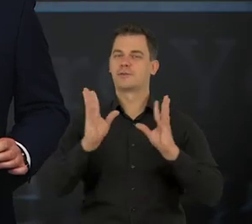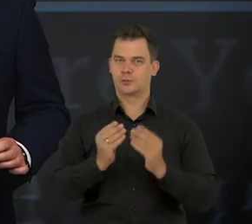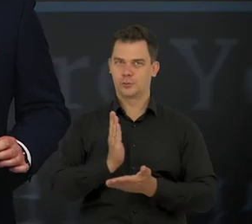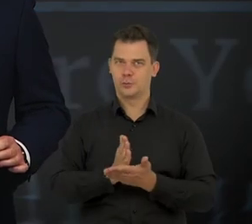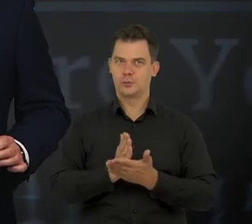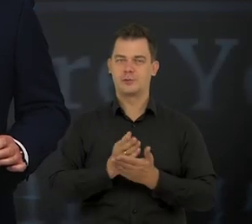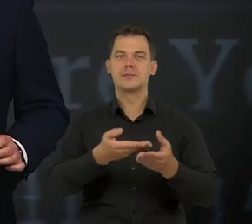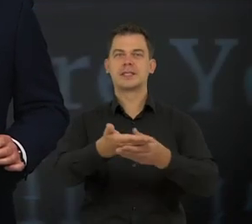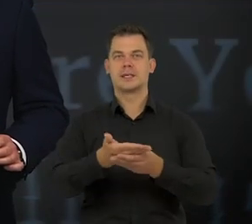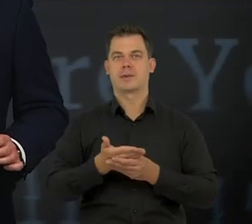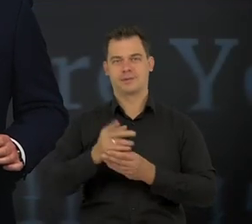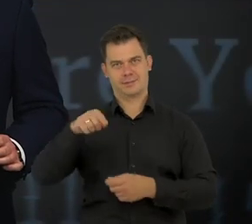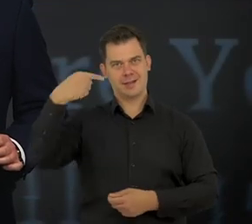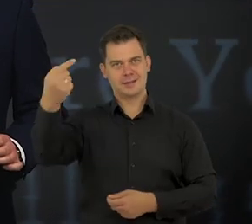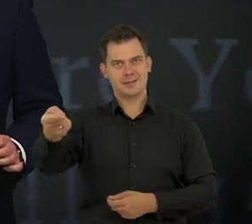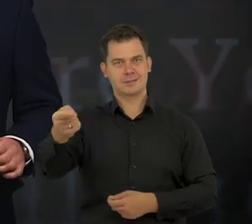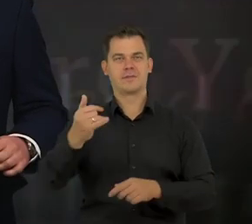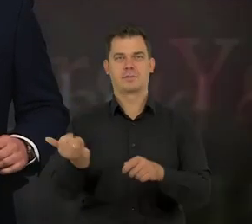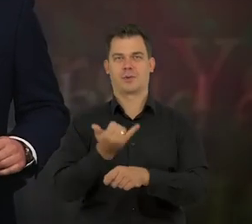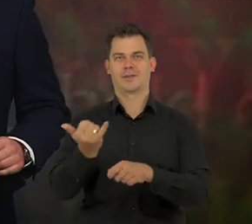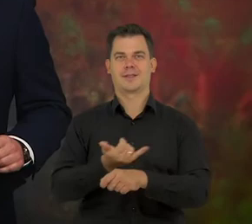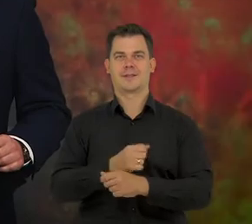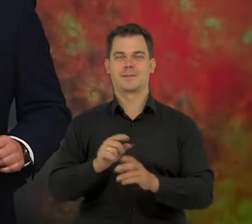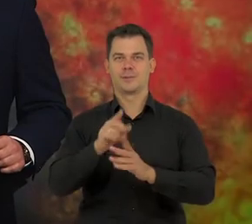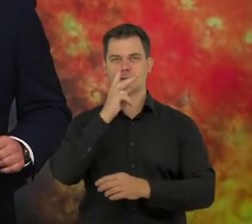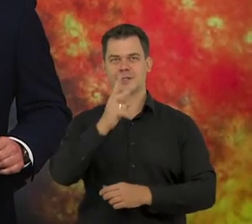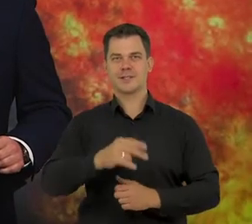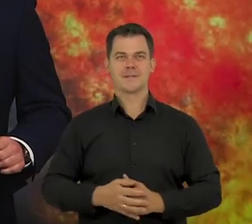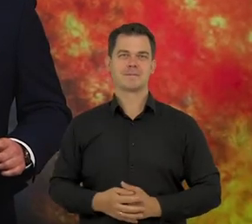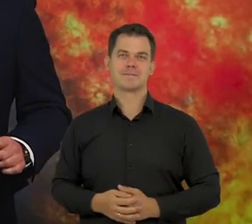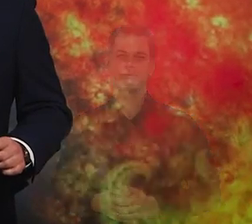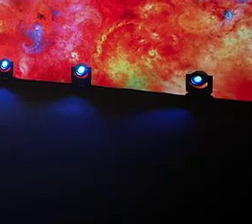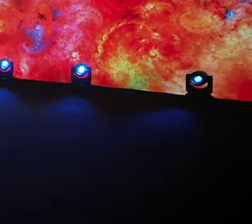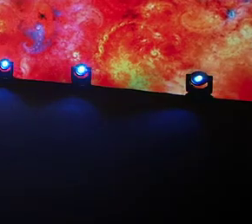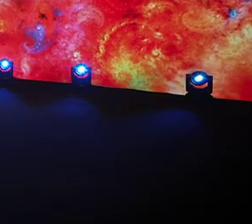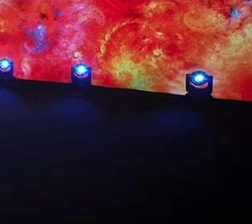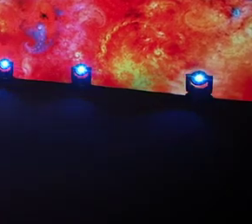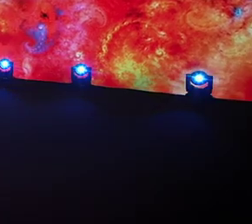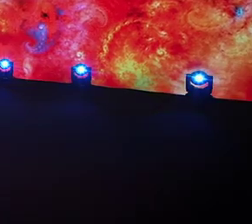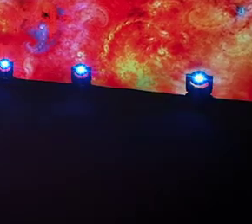W tym odcinku to już wszystko. Zapraszam na kolejny, oczywiście w piątek. Do zobaczenia.